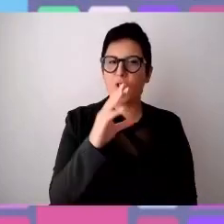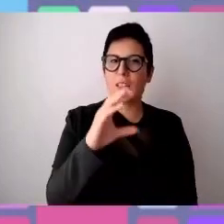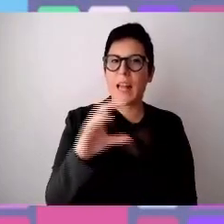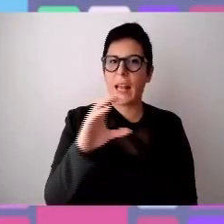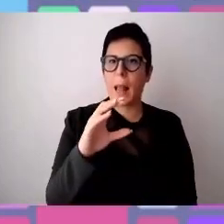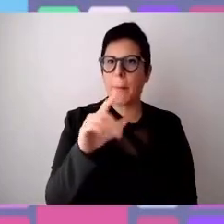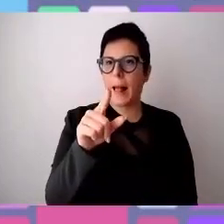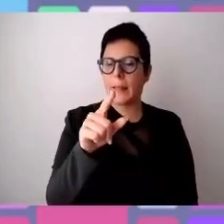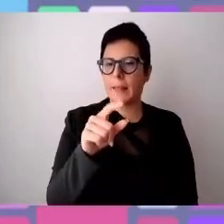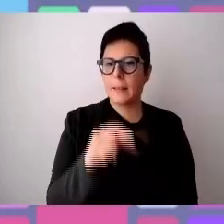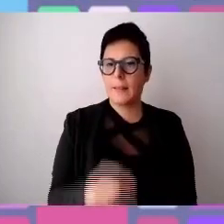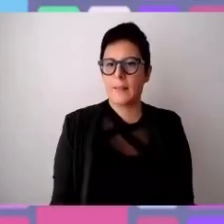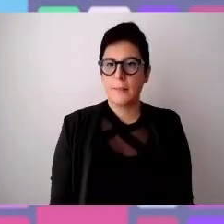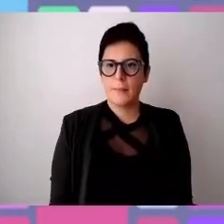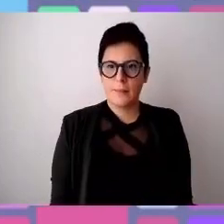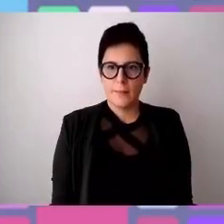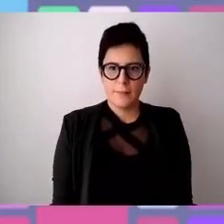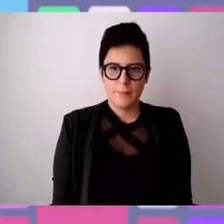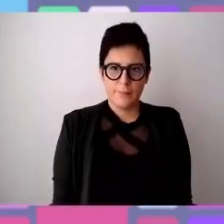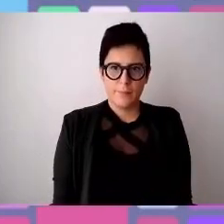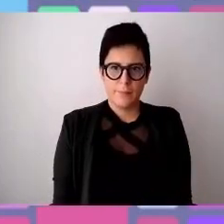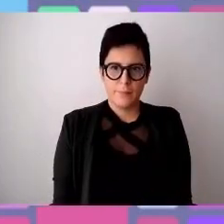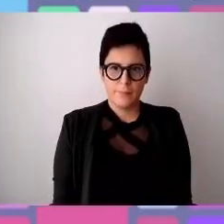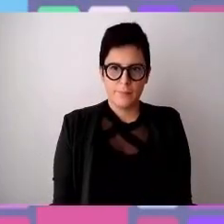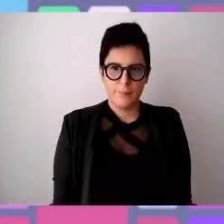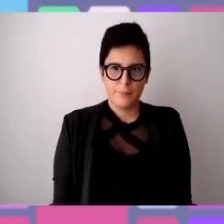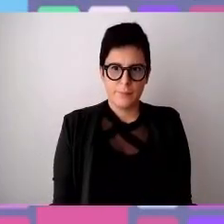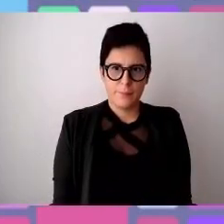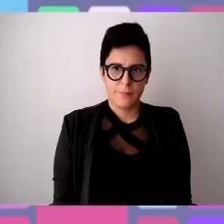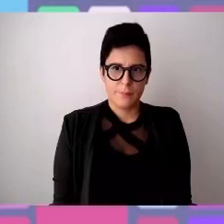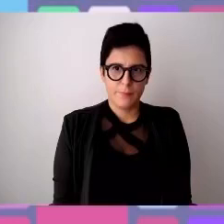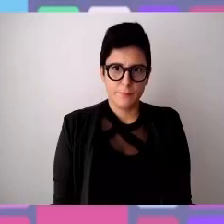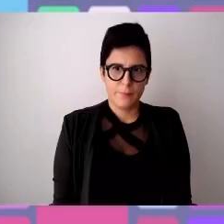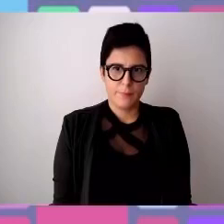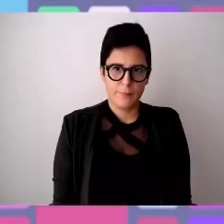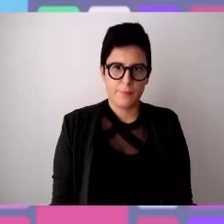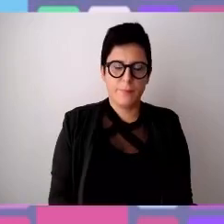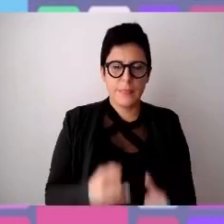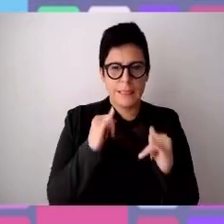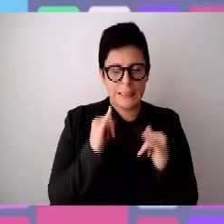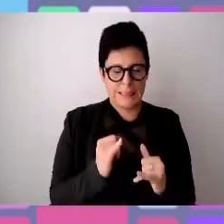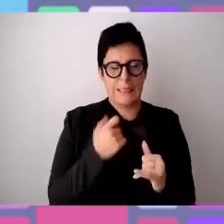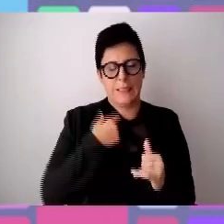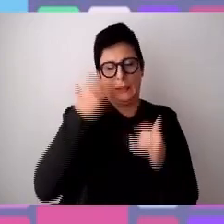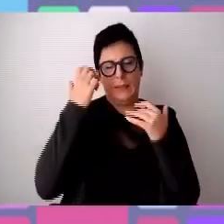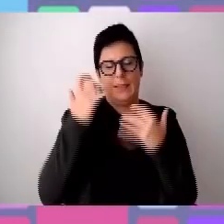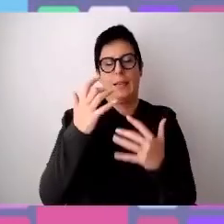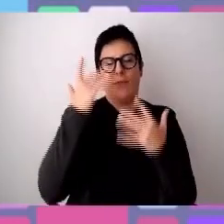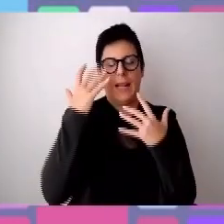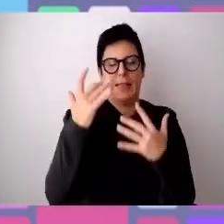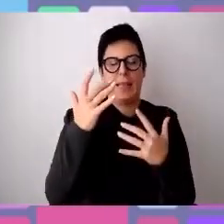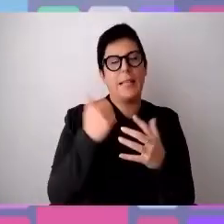spaccato anche per un confronto infatti stavo stavo giusto riflettendo su alcune ultime